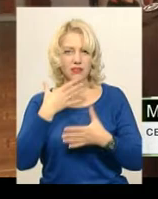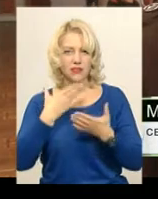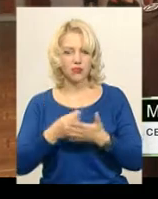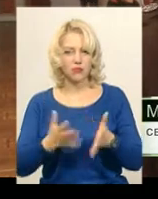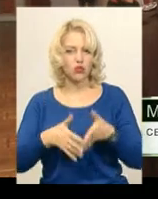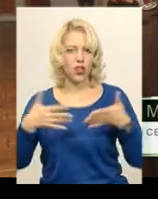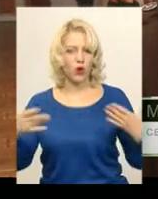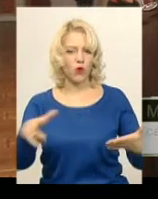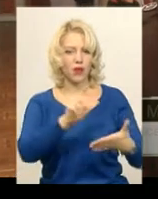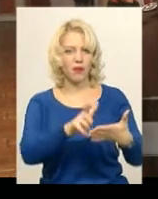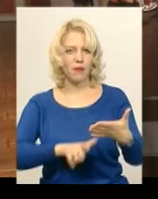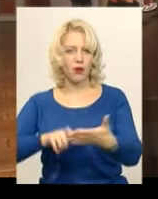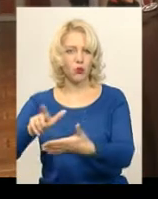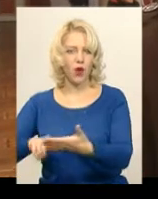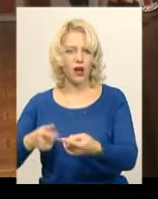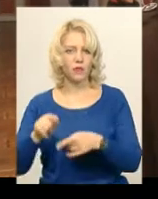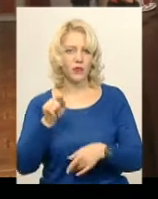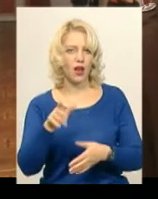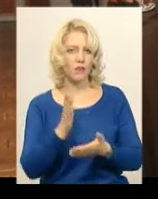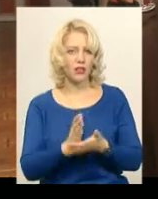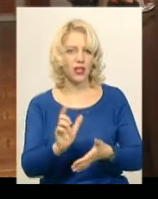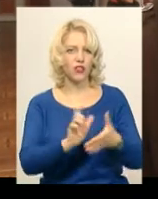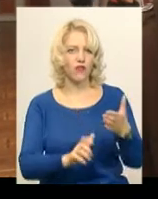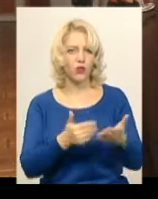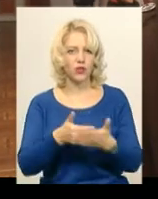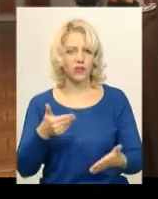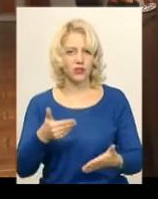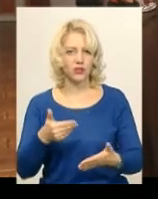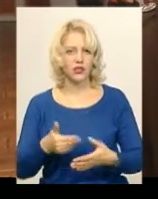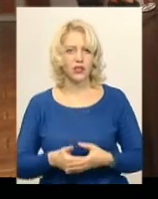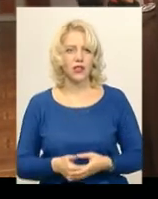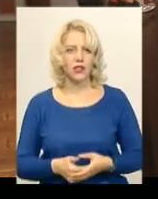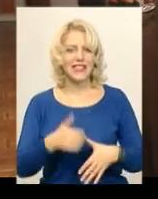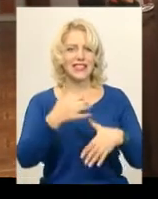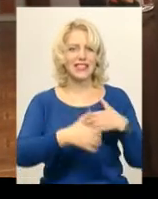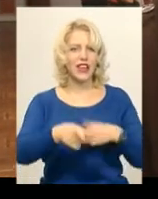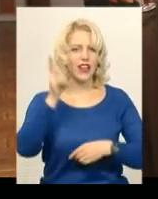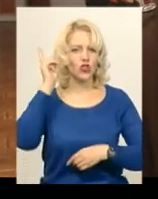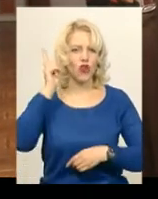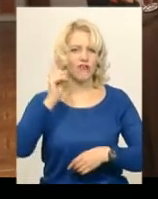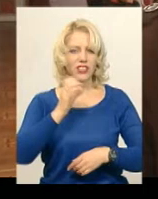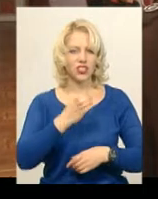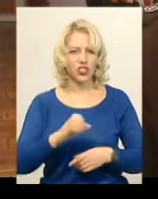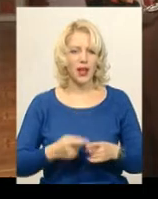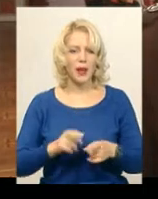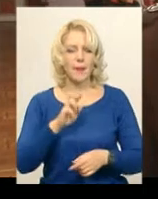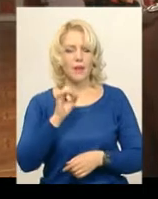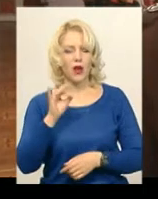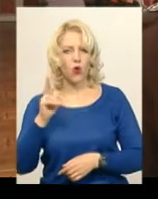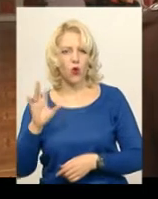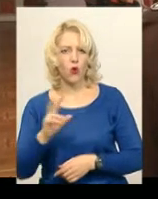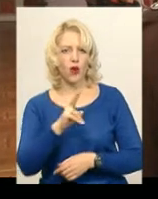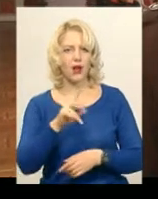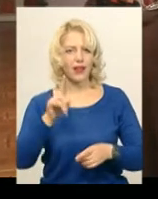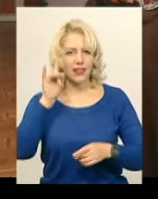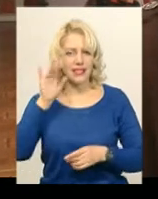репертуаром, зокрема, там твори від середньовіччя, барокко, класицизм і аж